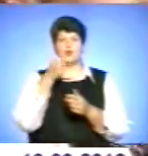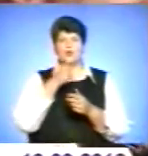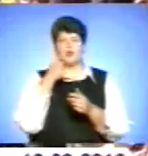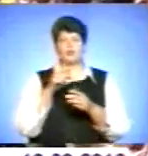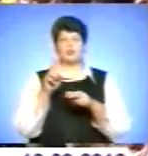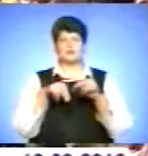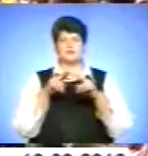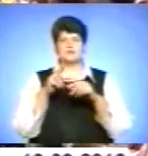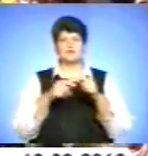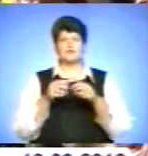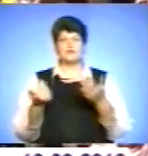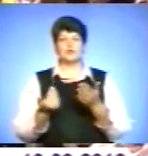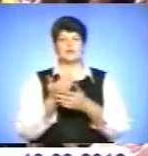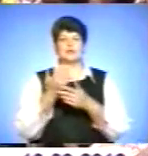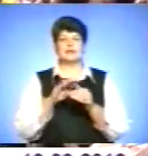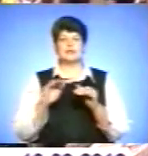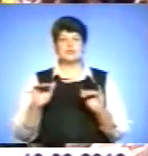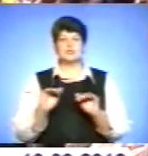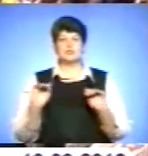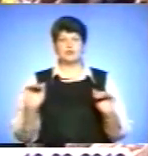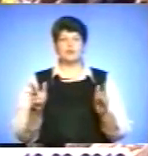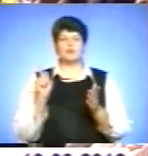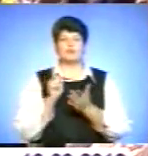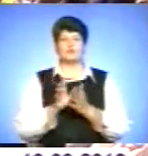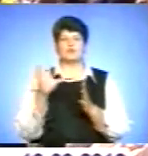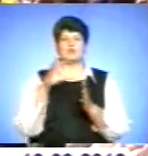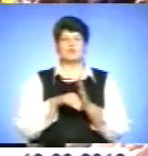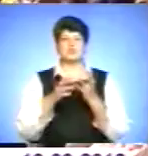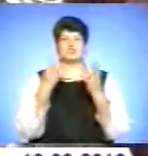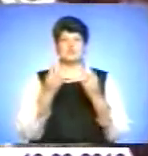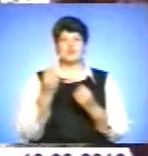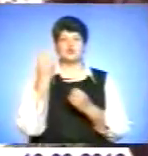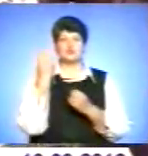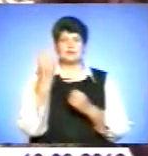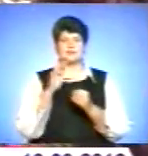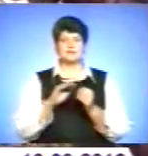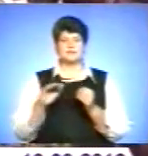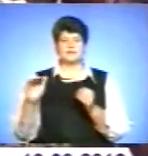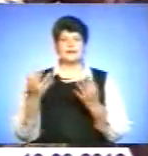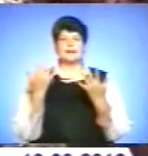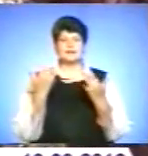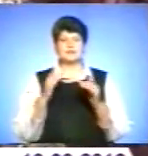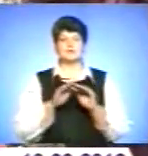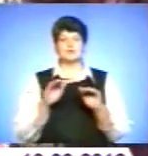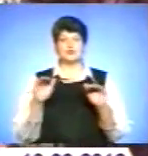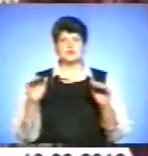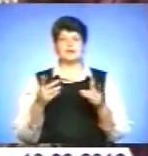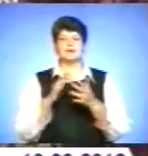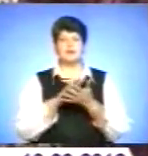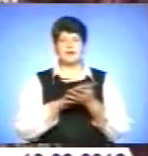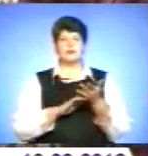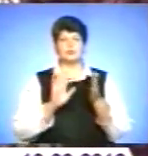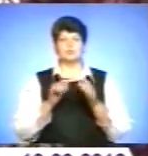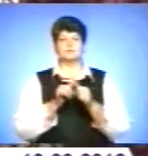дитячих садочків. Цього року в експлуатацію мають бути введені ще чотири таких заклади. Кількість дитячих садочків по всій країні і надалі буде